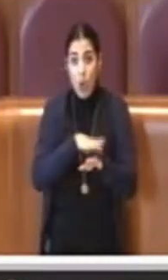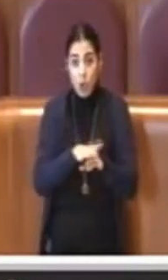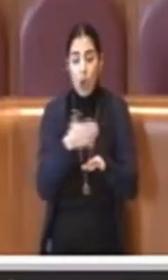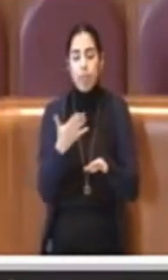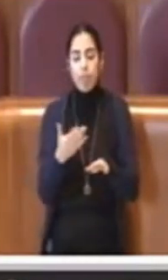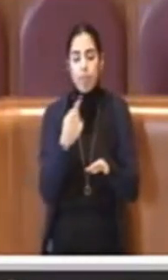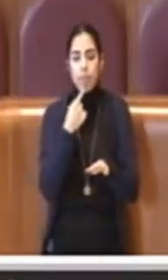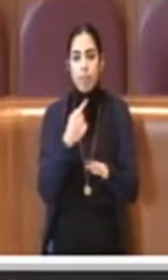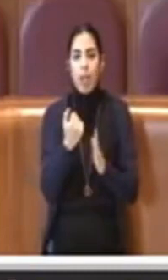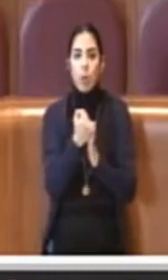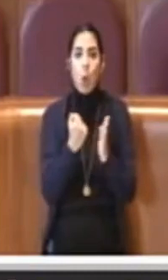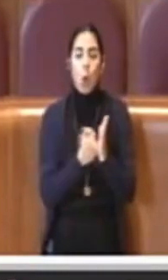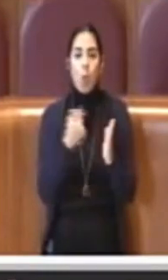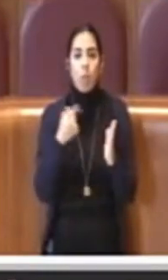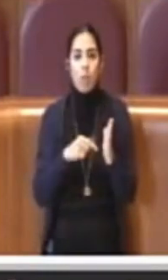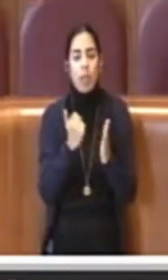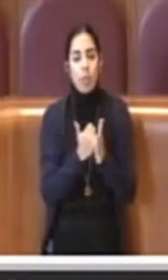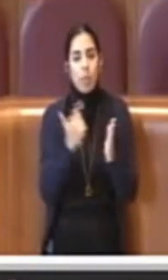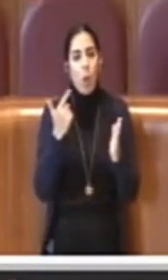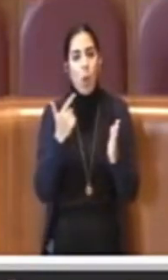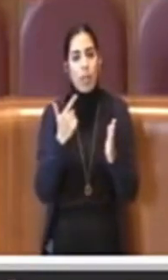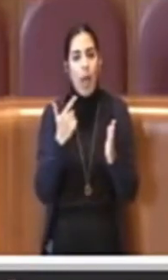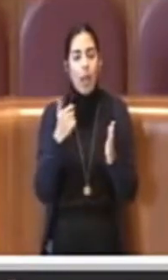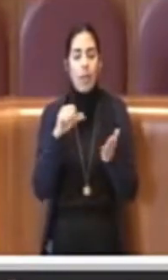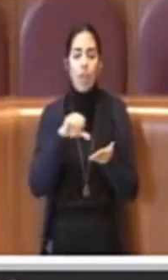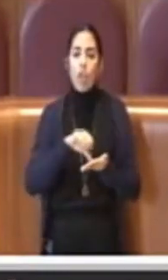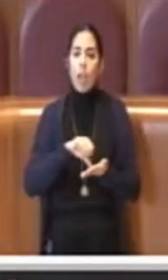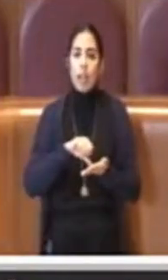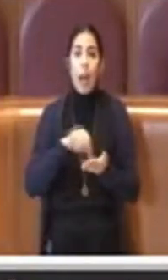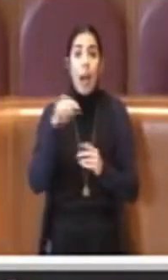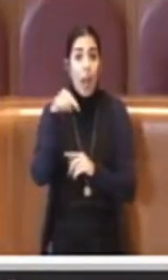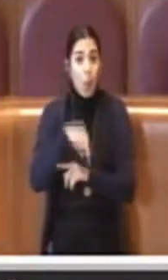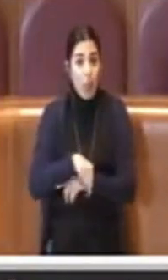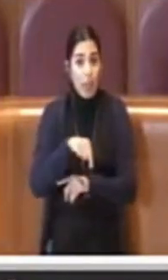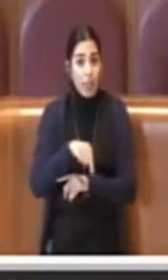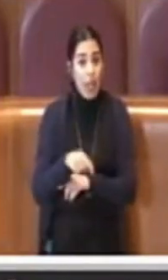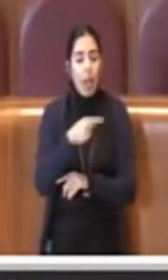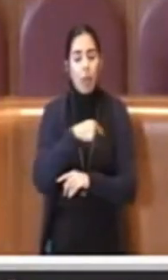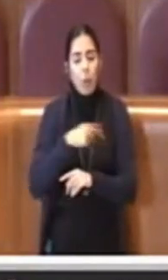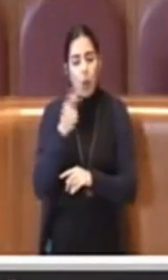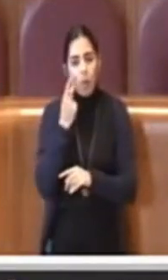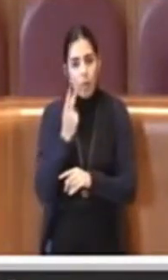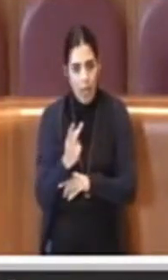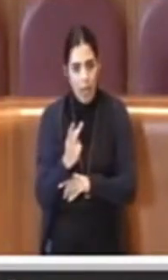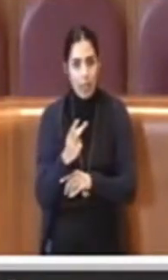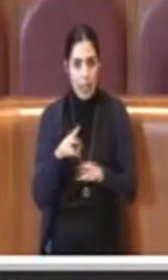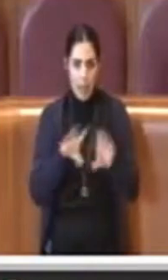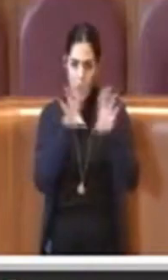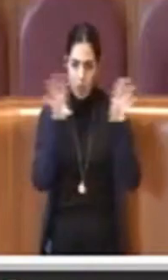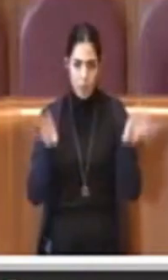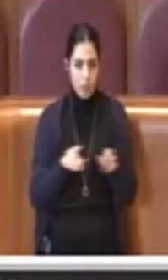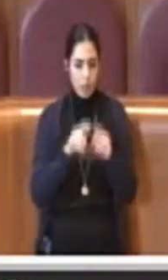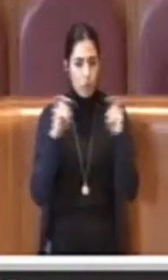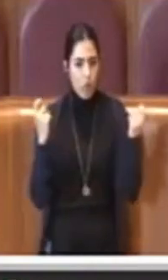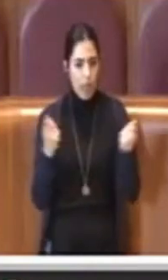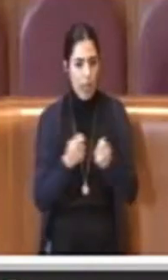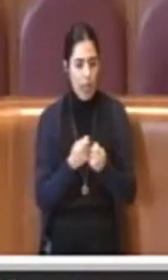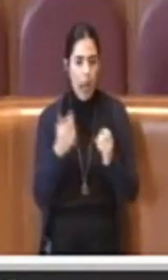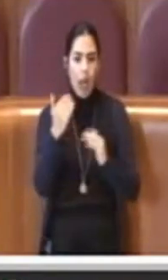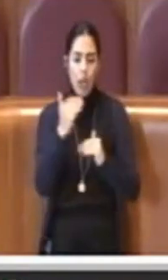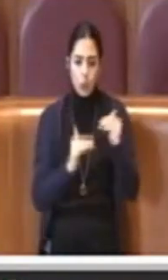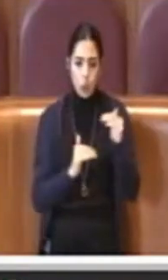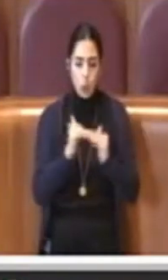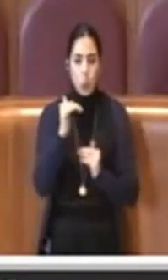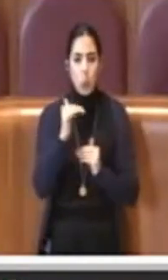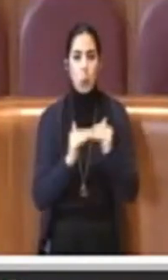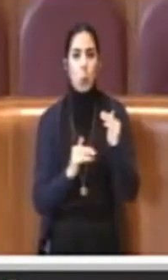importante, un documento centrale e anche quest'anno vediamo che nella sua struttura, il suo orizzonte